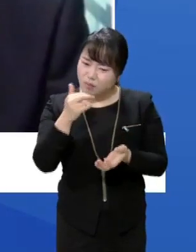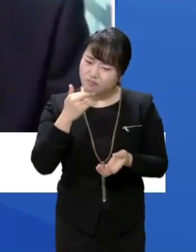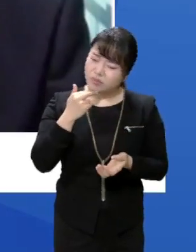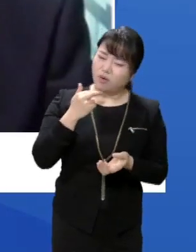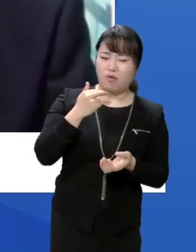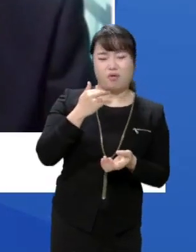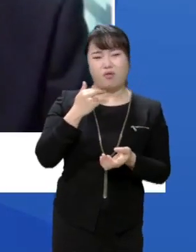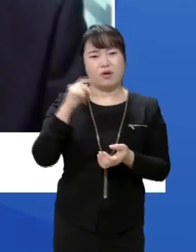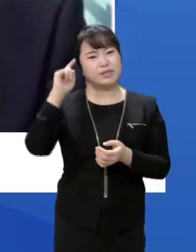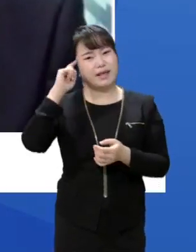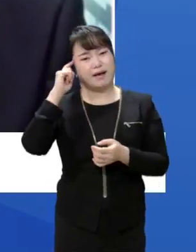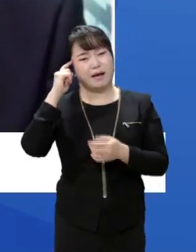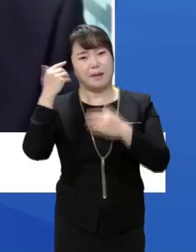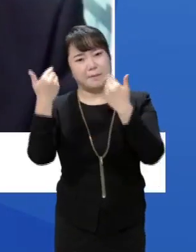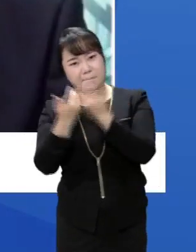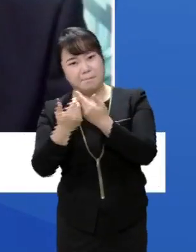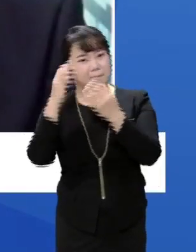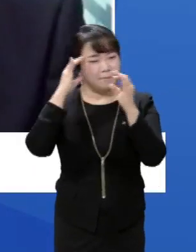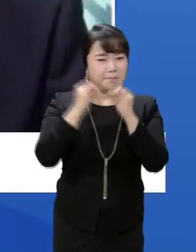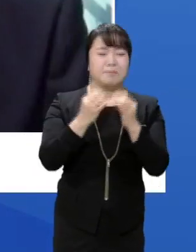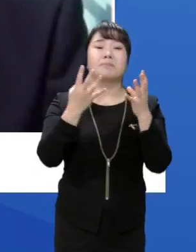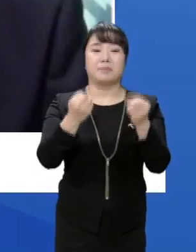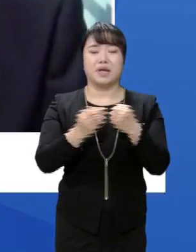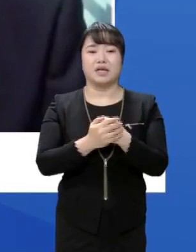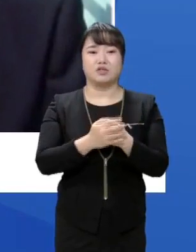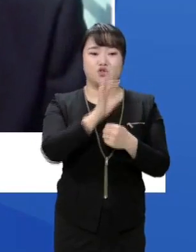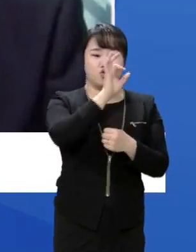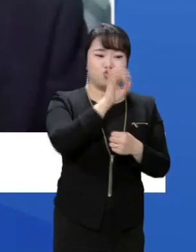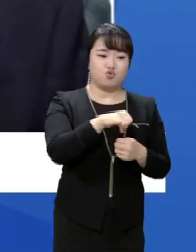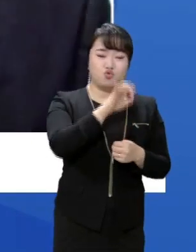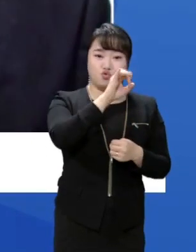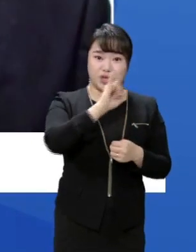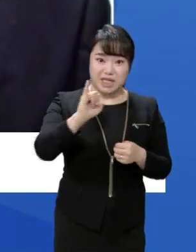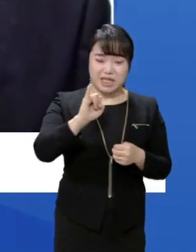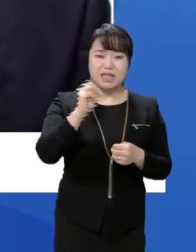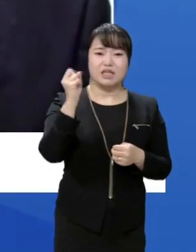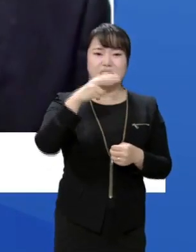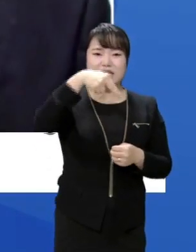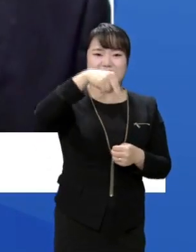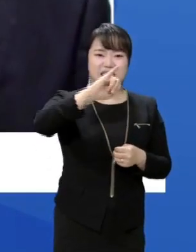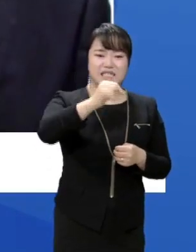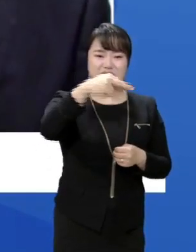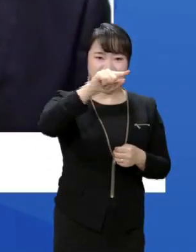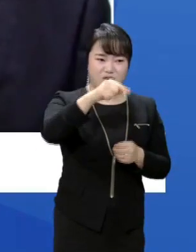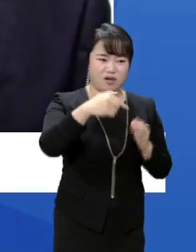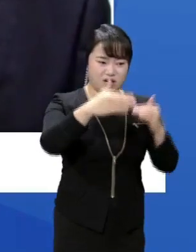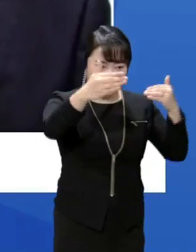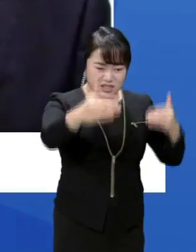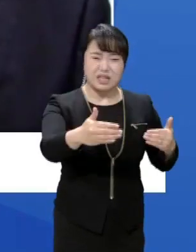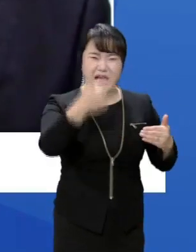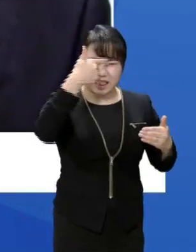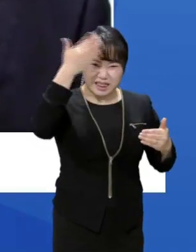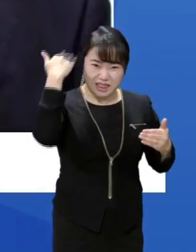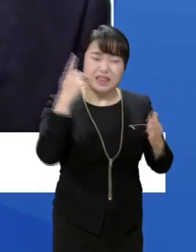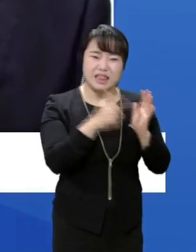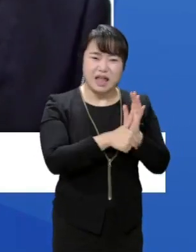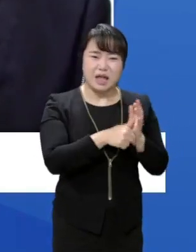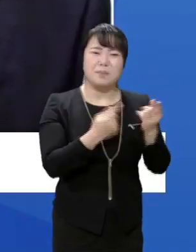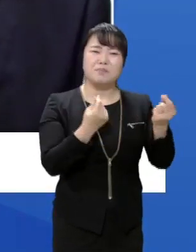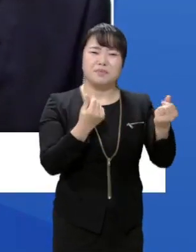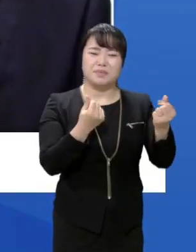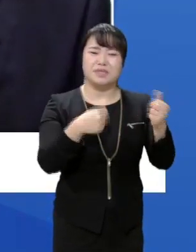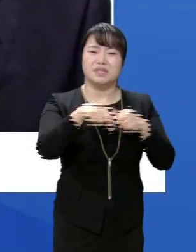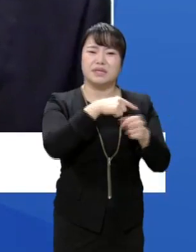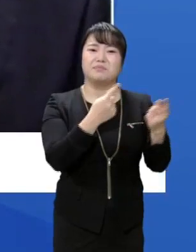그리고 우위 신설선의 경우도 그런 이야기 있듯이 우위 방학도 그런 거 아니냐라는 문제지가 충분히 있을 수 있습니다. 그런데